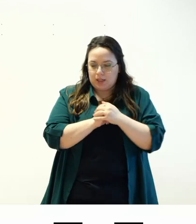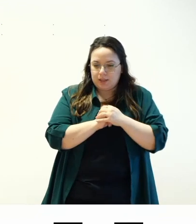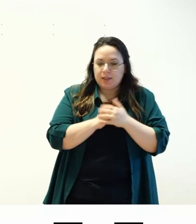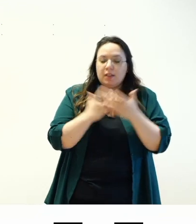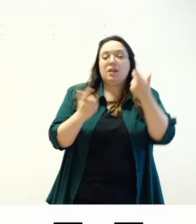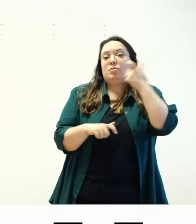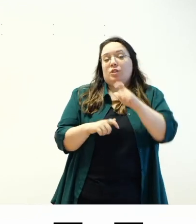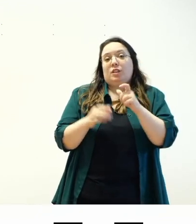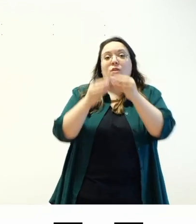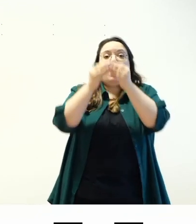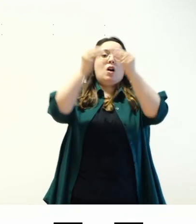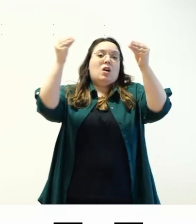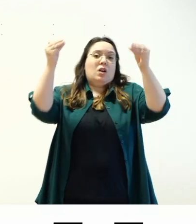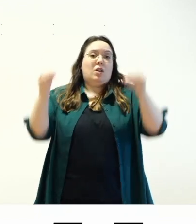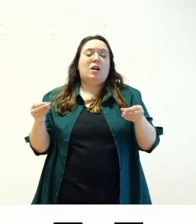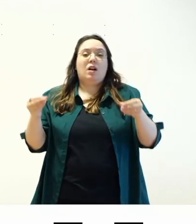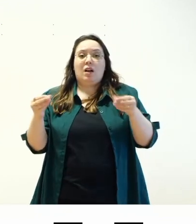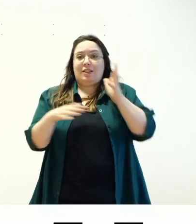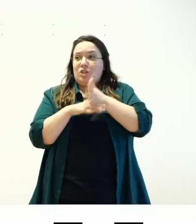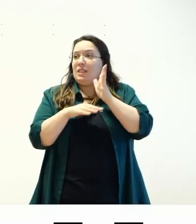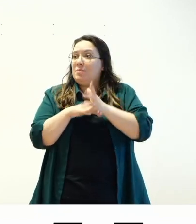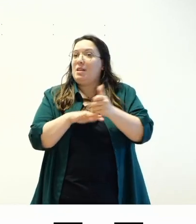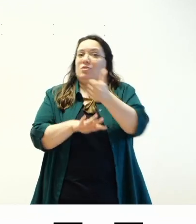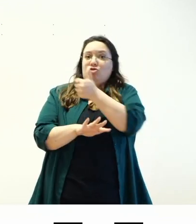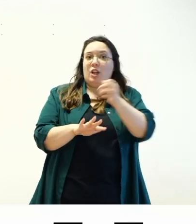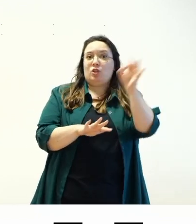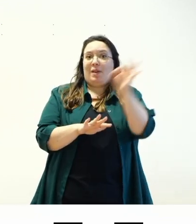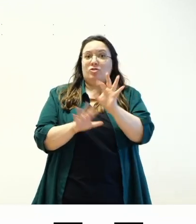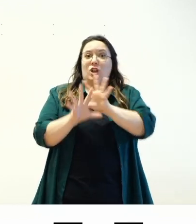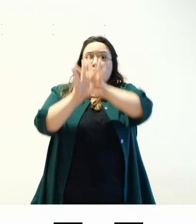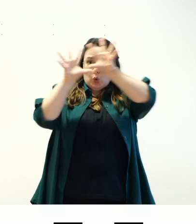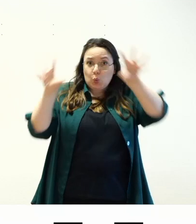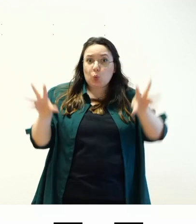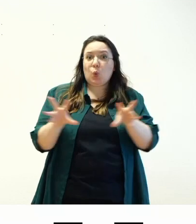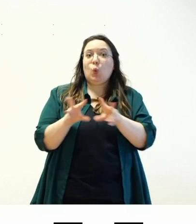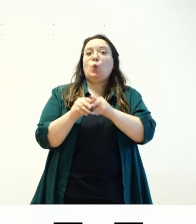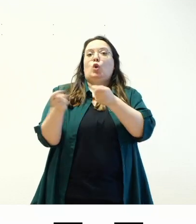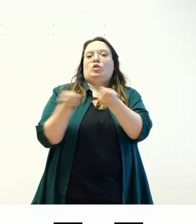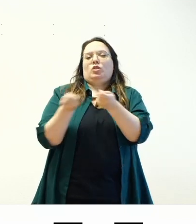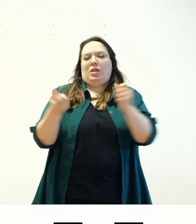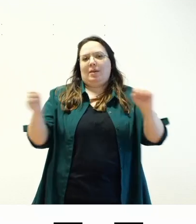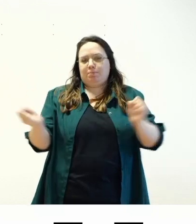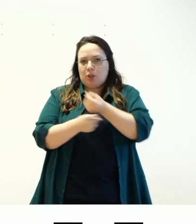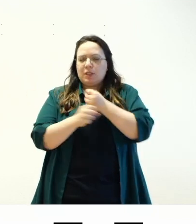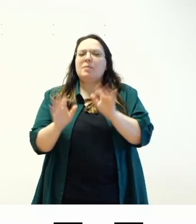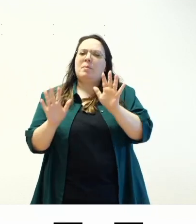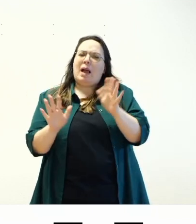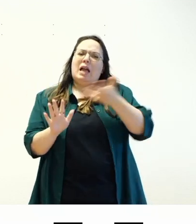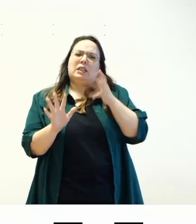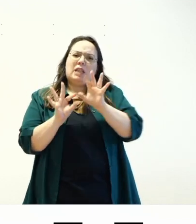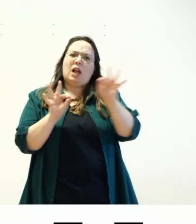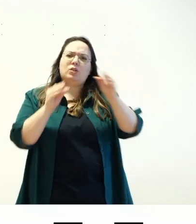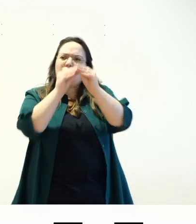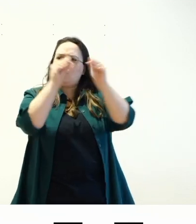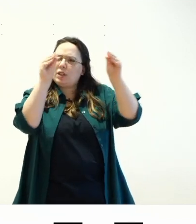essere effettivamente detto accessibile nel senso che non può gestire tutto quello che ha a fare con l'accessibilità esistono dei temi però che sono